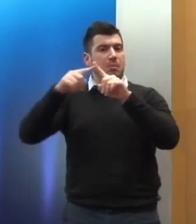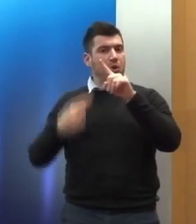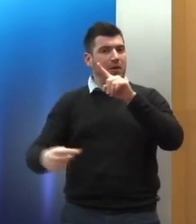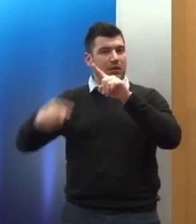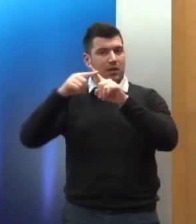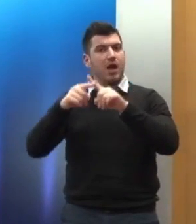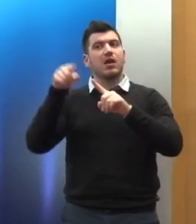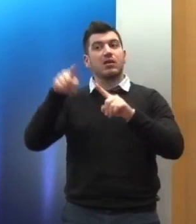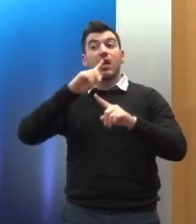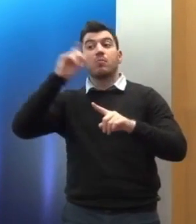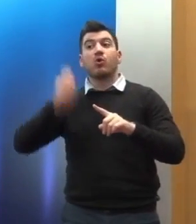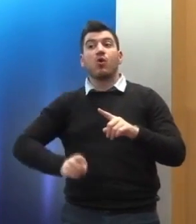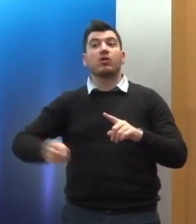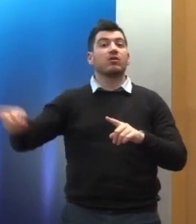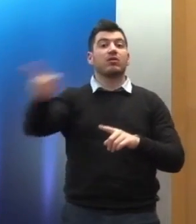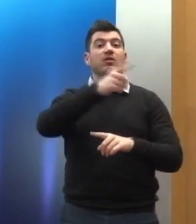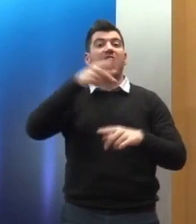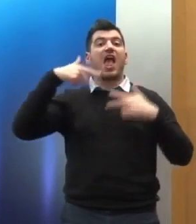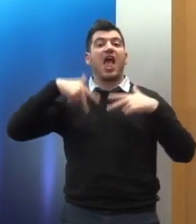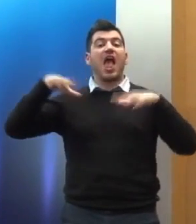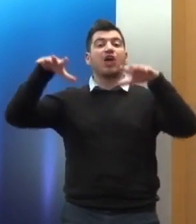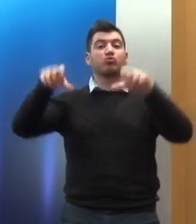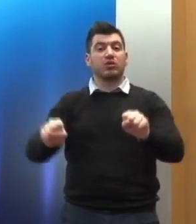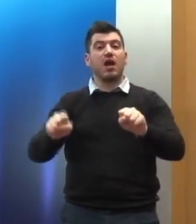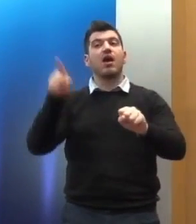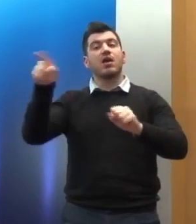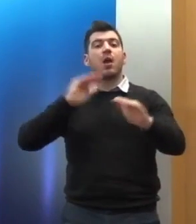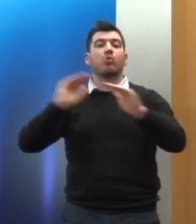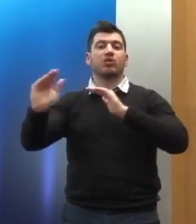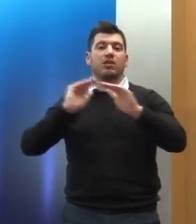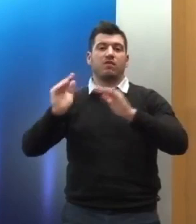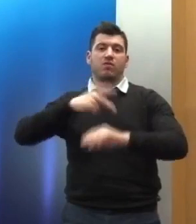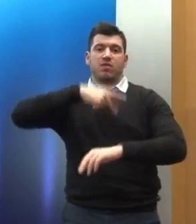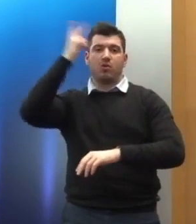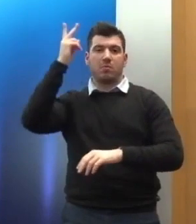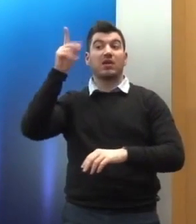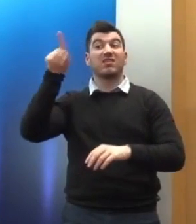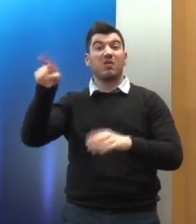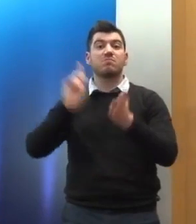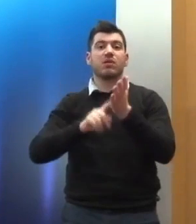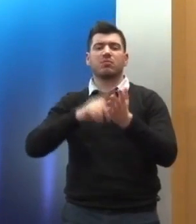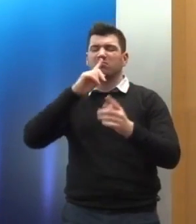και να τα προστατεύουν και να τα σέβονται και να εξασφαλίζουν τις προϋποθέσεις στήρισής τους.